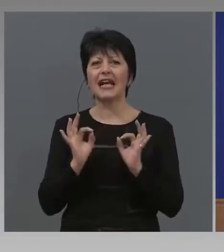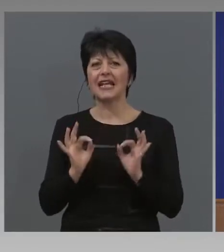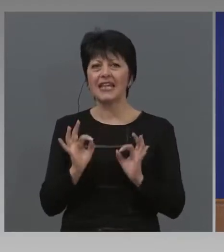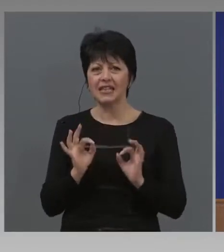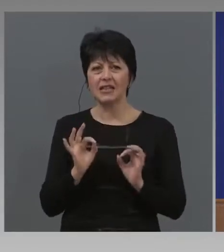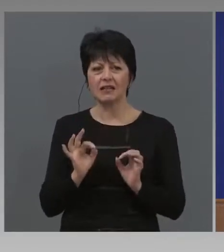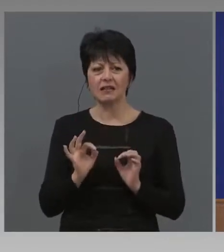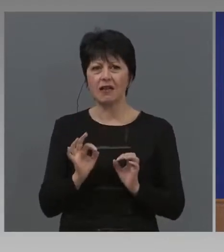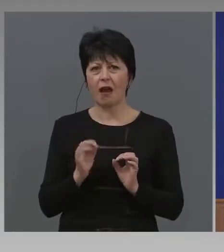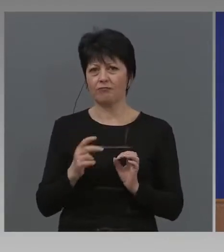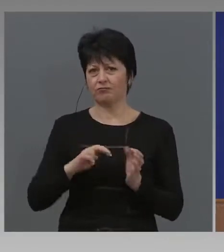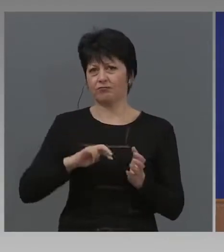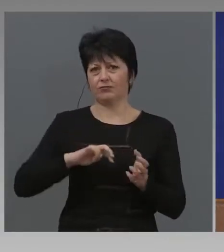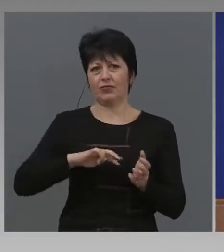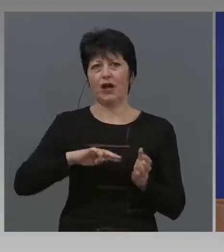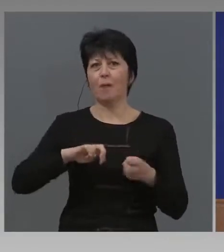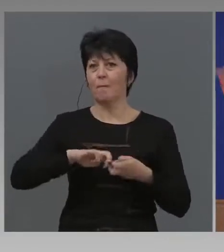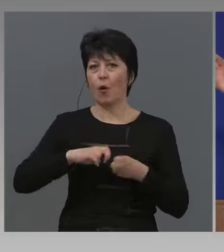света, и в България.